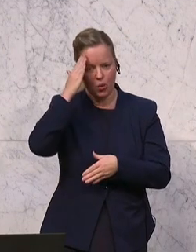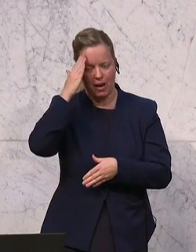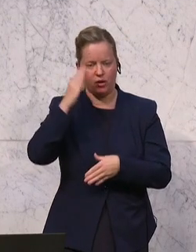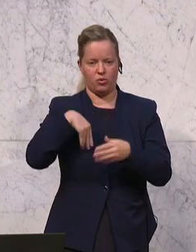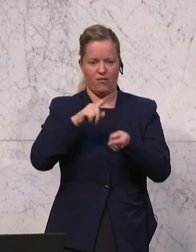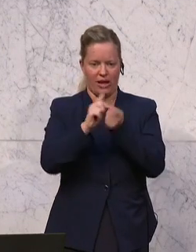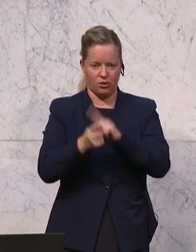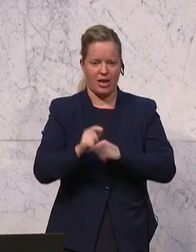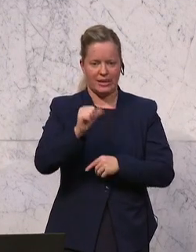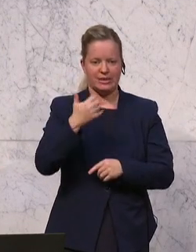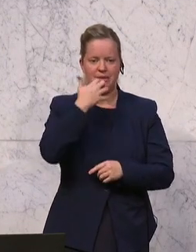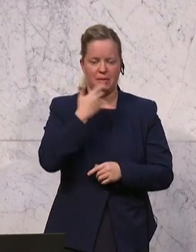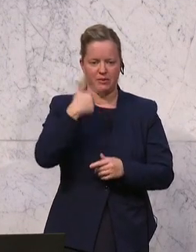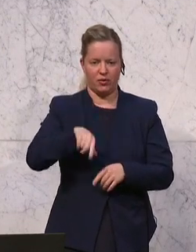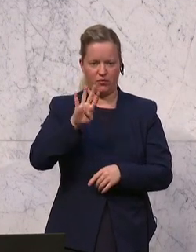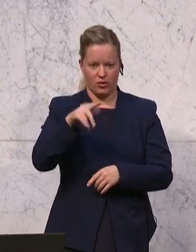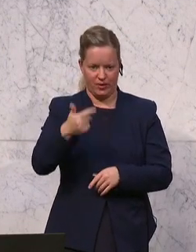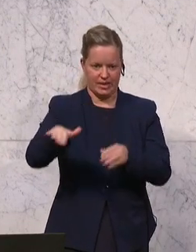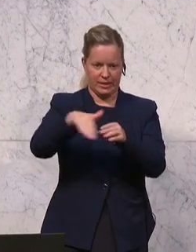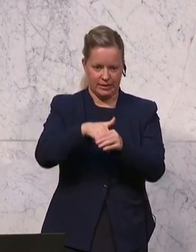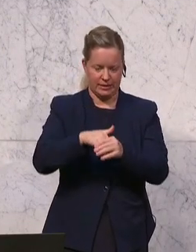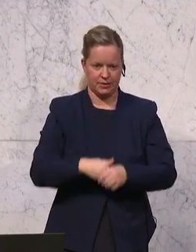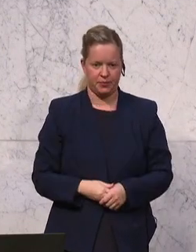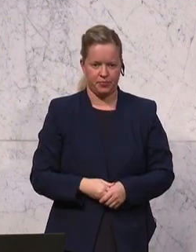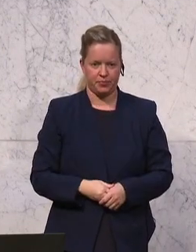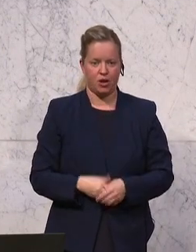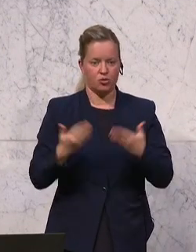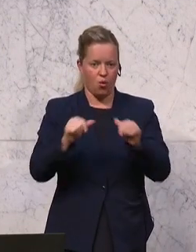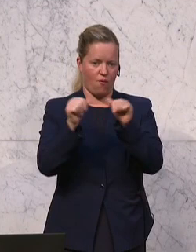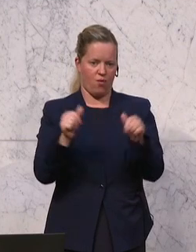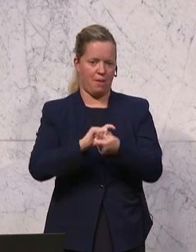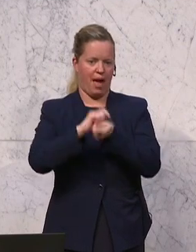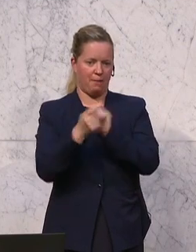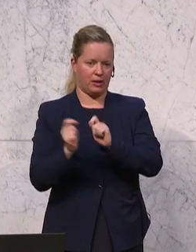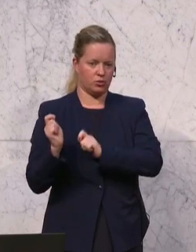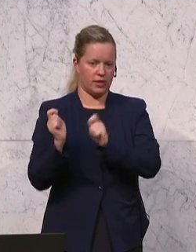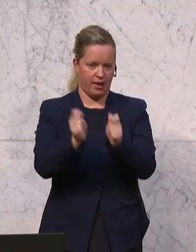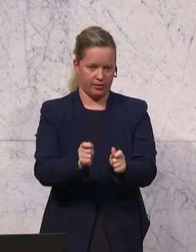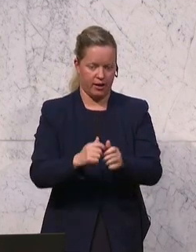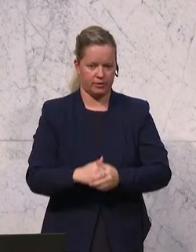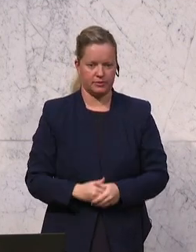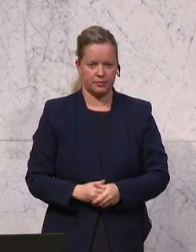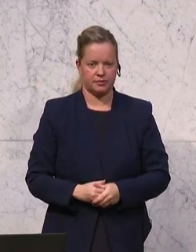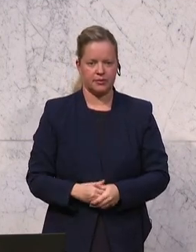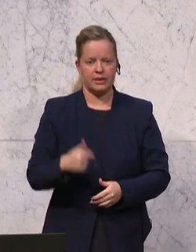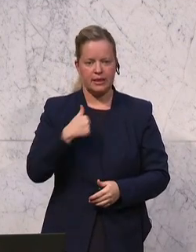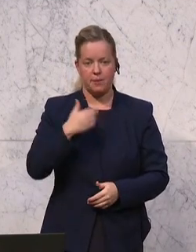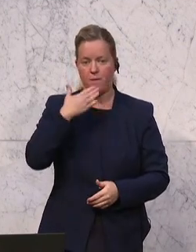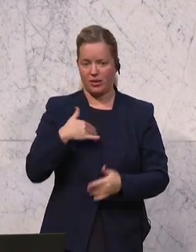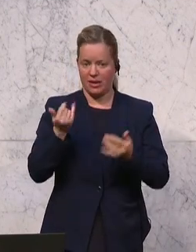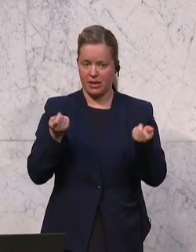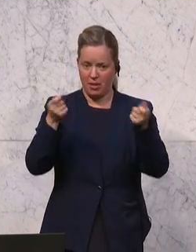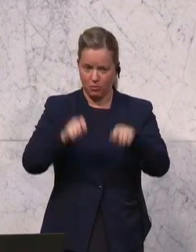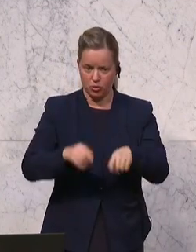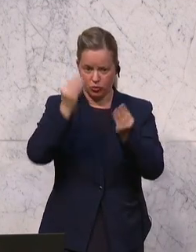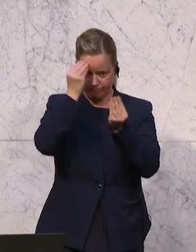September 2024 ersetzt. Das ist der Abänderungsantrag und ich möchte abschließend noch